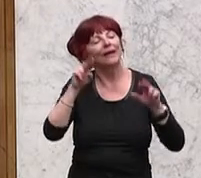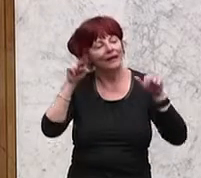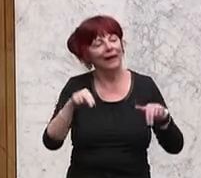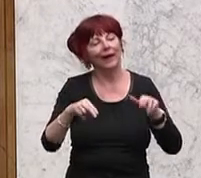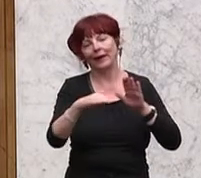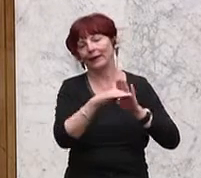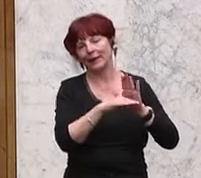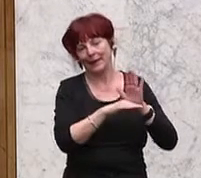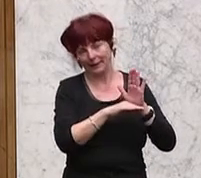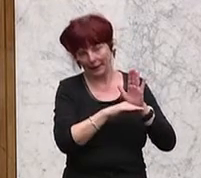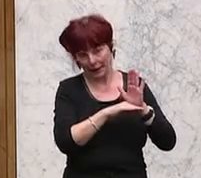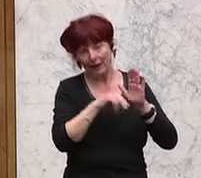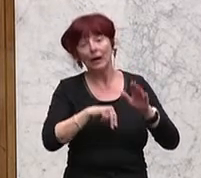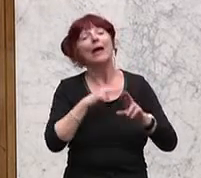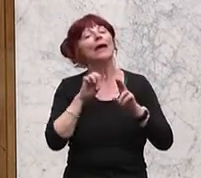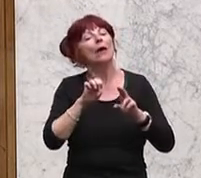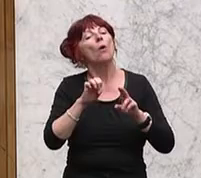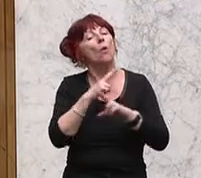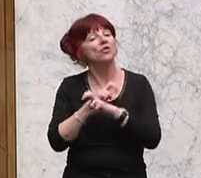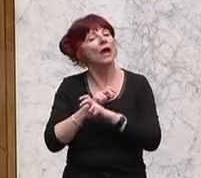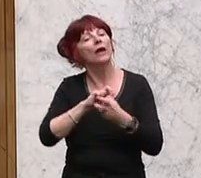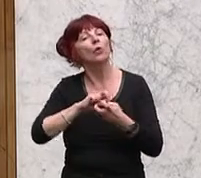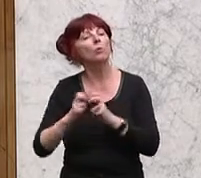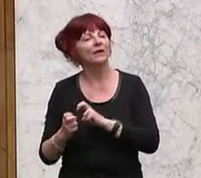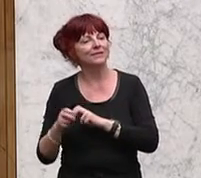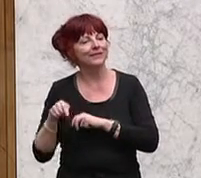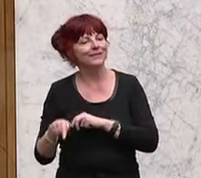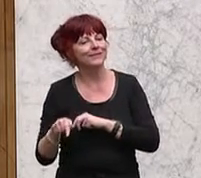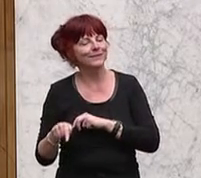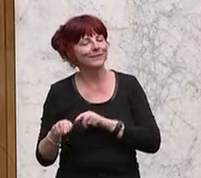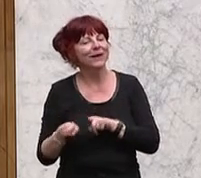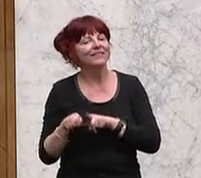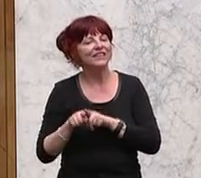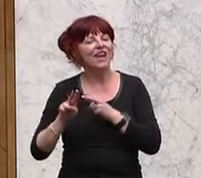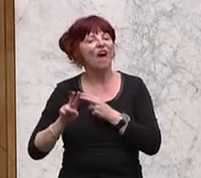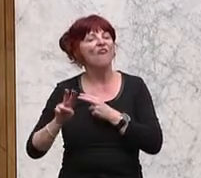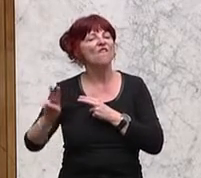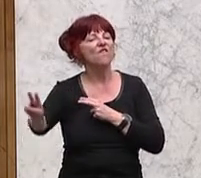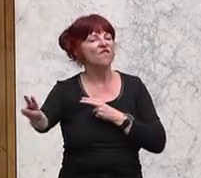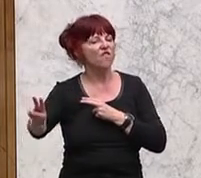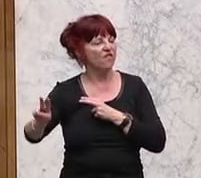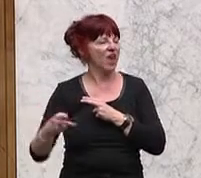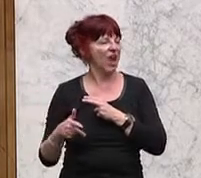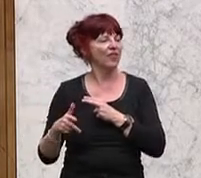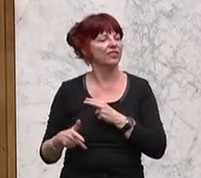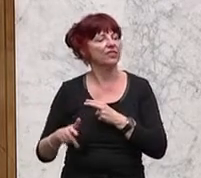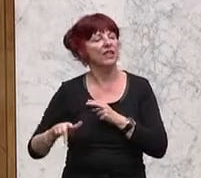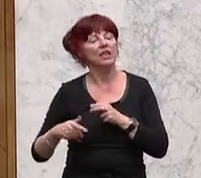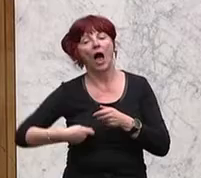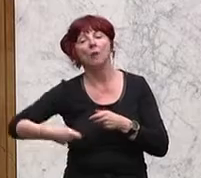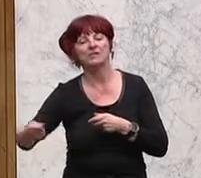Fernabsatzgesetz. So, jetzt stellen Sie sich vor, den Münchner, der nach Tirol zum Skifahren kommt.